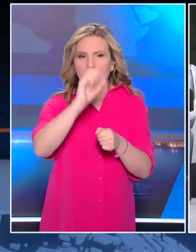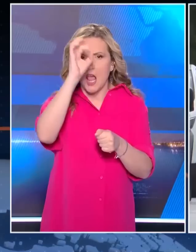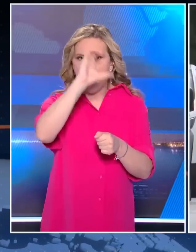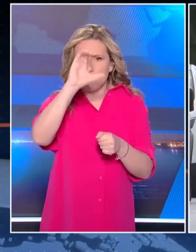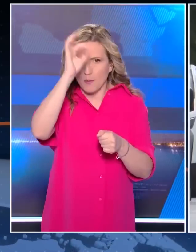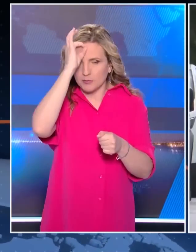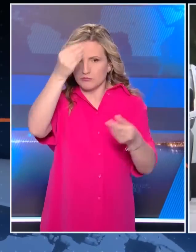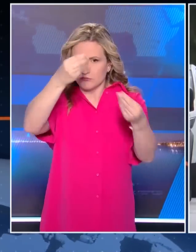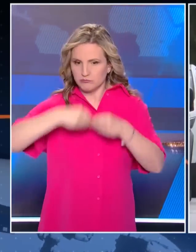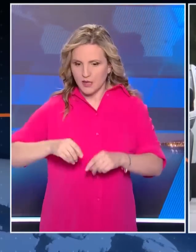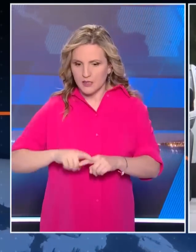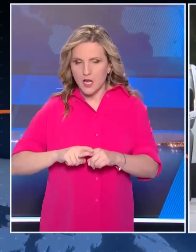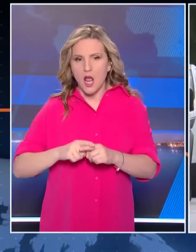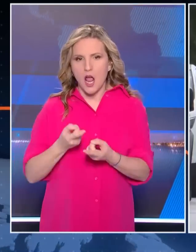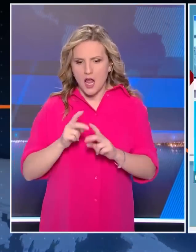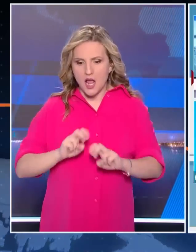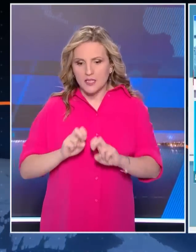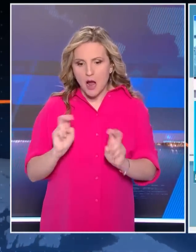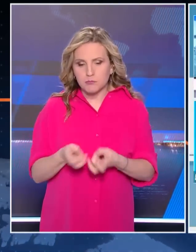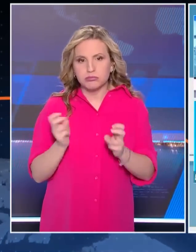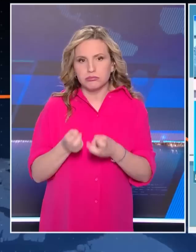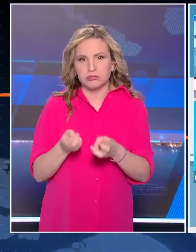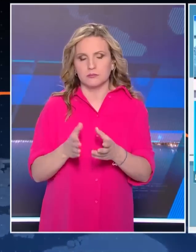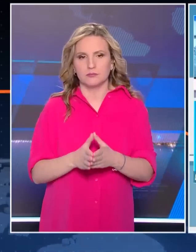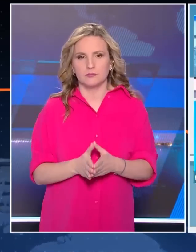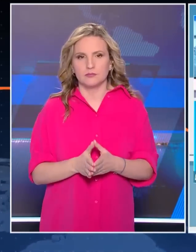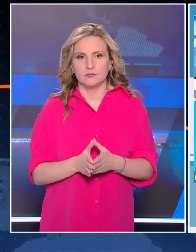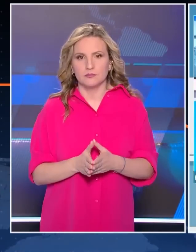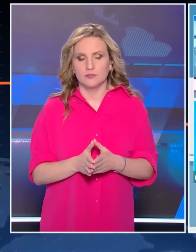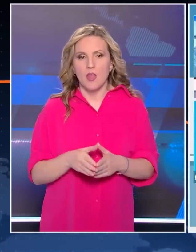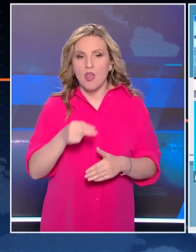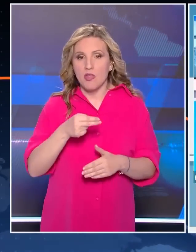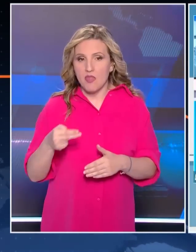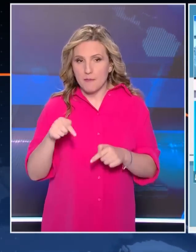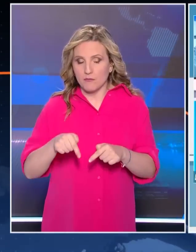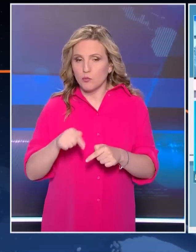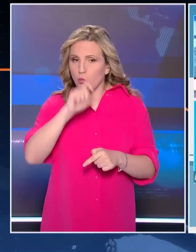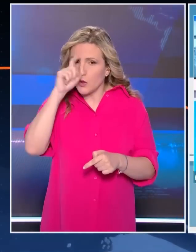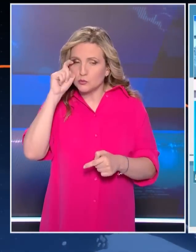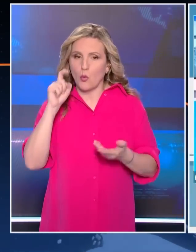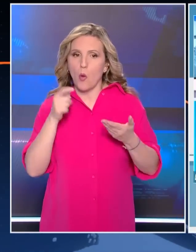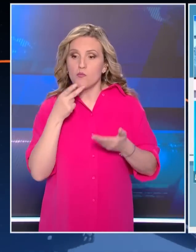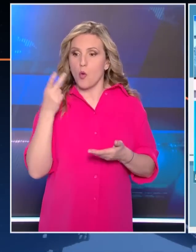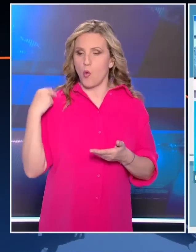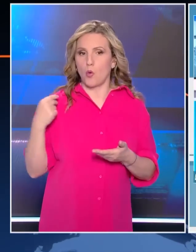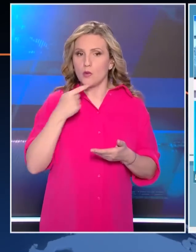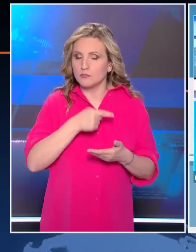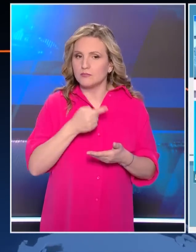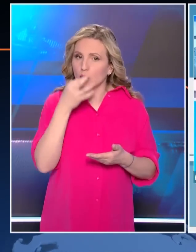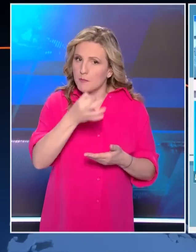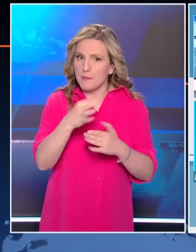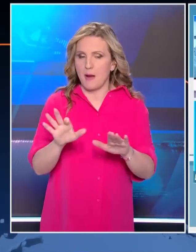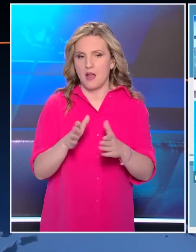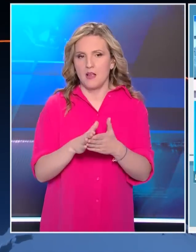αντάλλασαν μέσω διαδικτύου οι εμπλεκόμενοι στην υπόθεση. Αυτές οι υποθέσεις δεν είναι εύκολες. Το λέγαμε από εκείνες τις ημέρες. Δεν είναι πολύ εύκολο